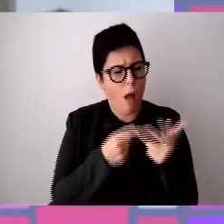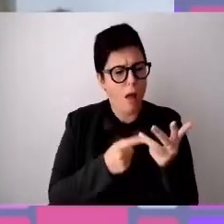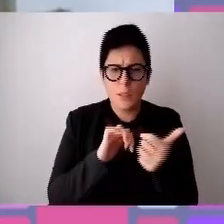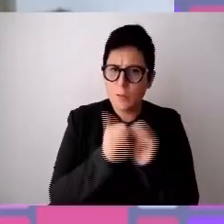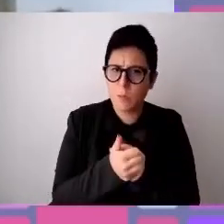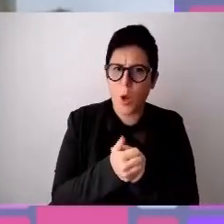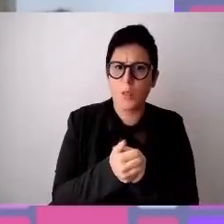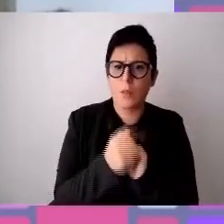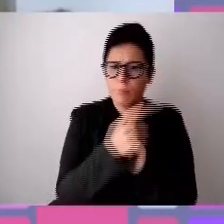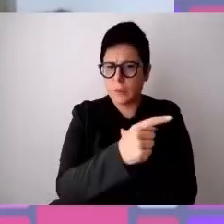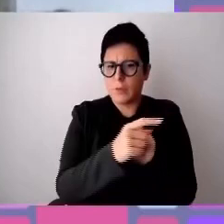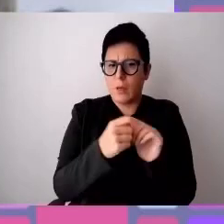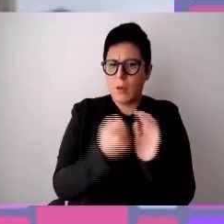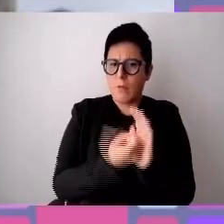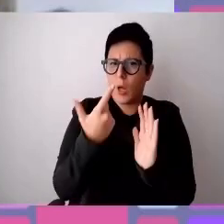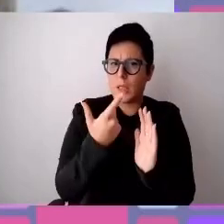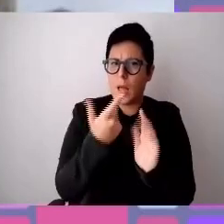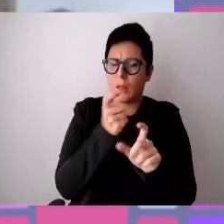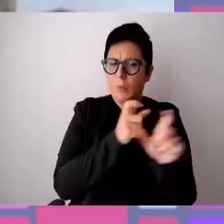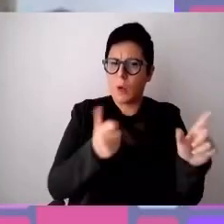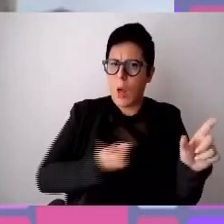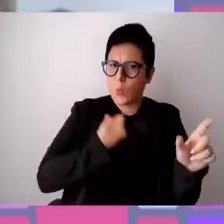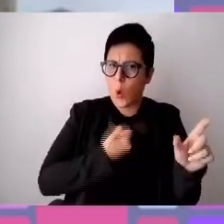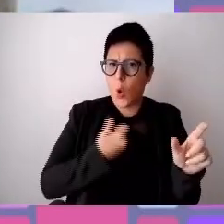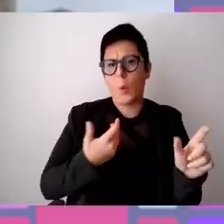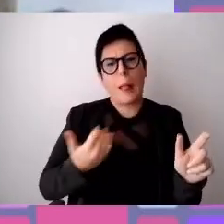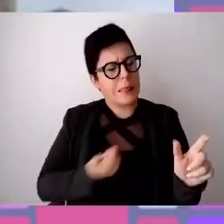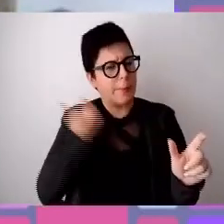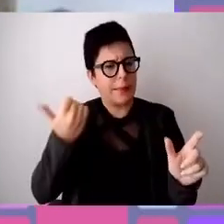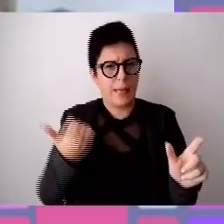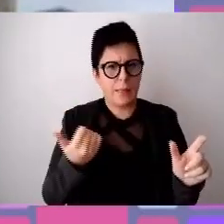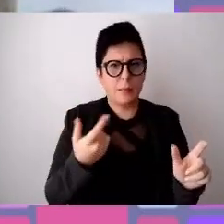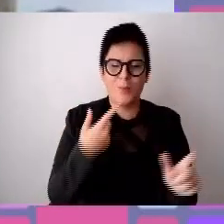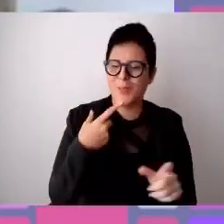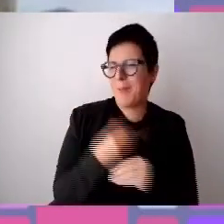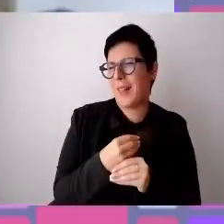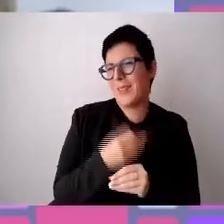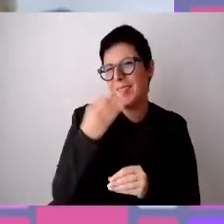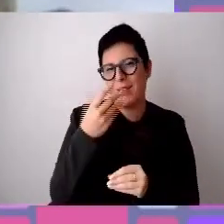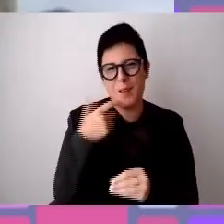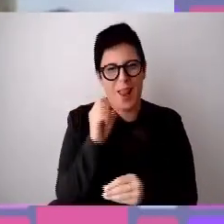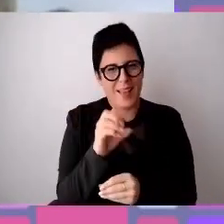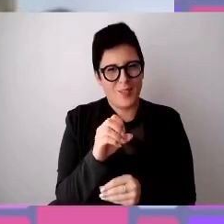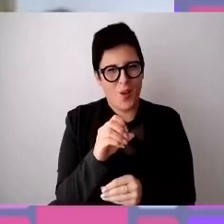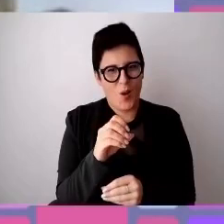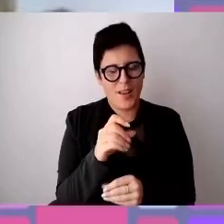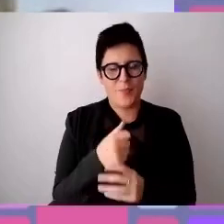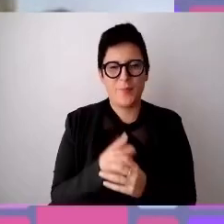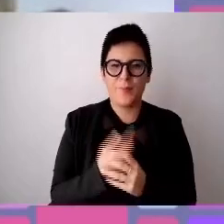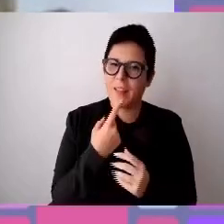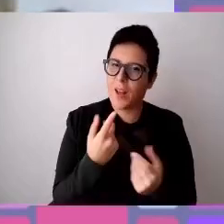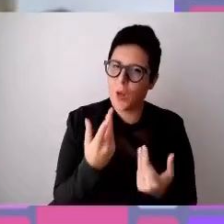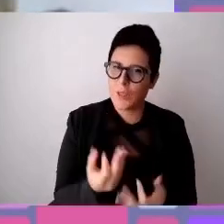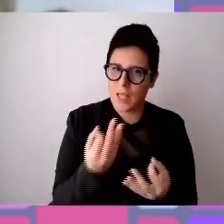che siano autonomi e indipendenti. Poi faccio sempre anche la battuta, di solito anche quando faccio lezione dico sempre